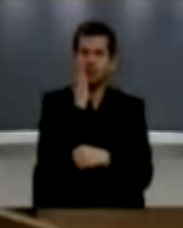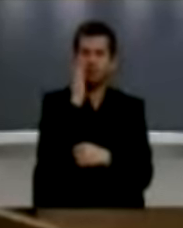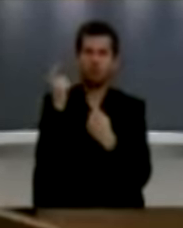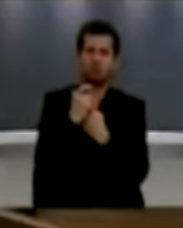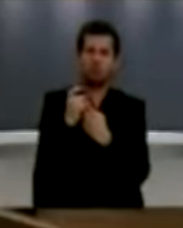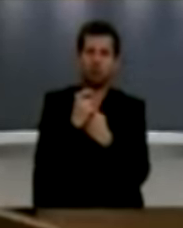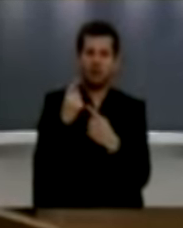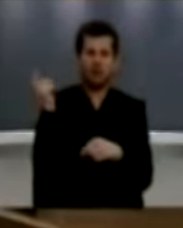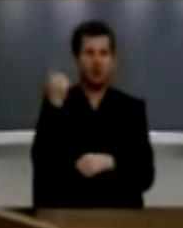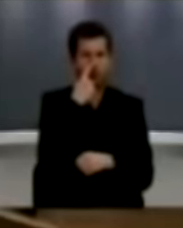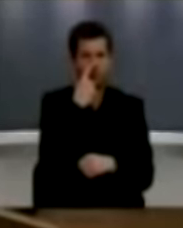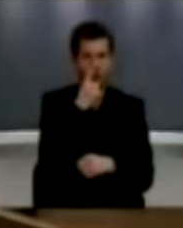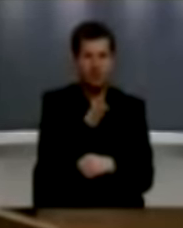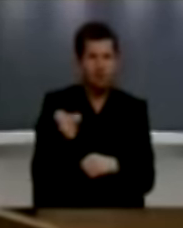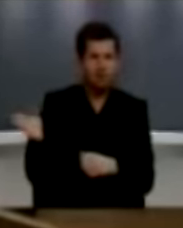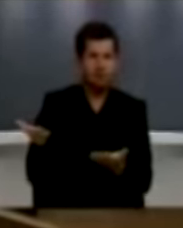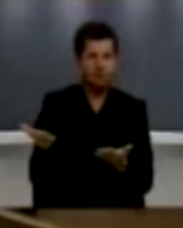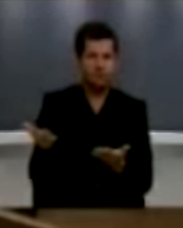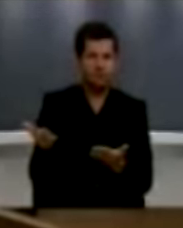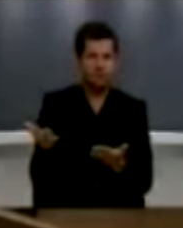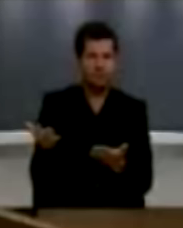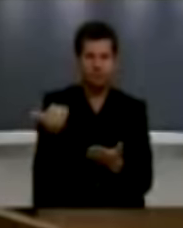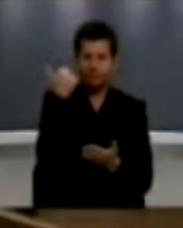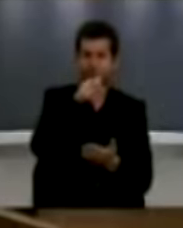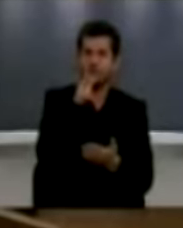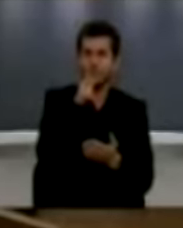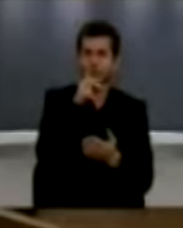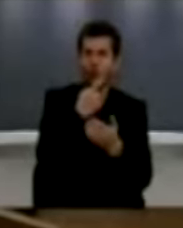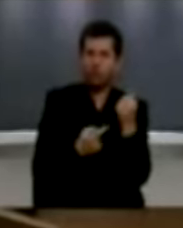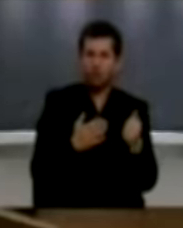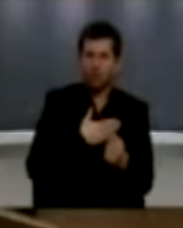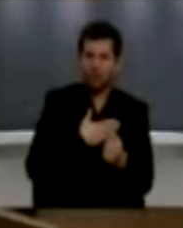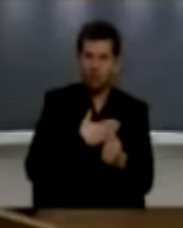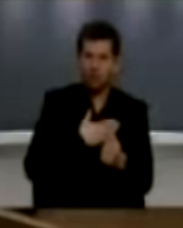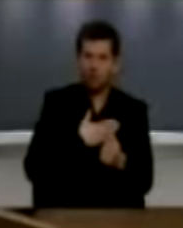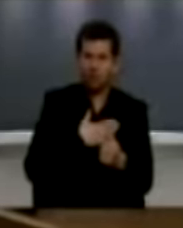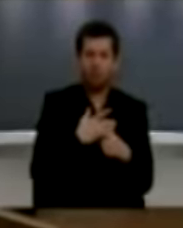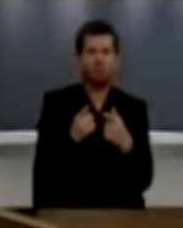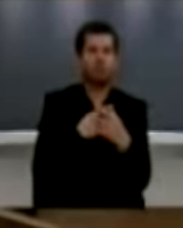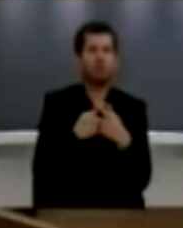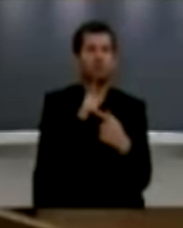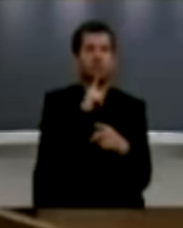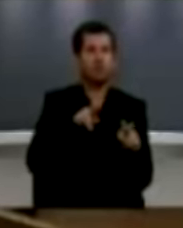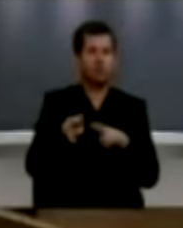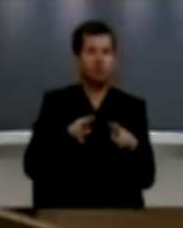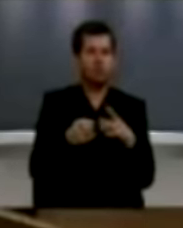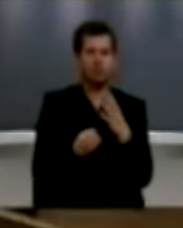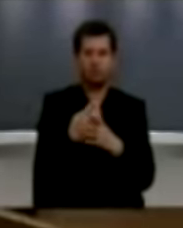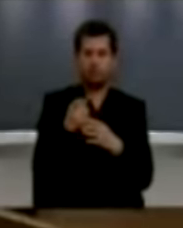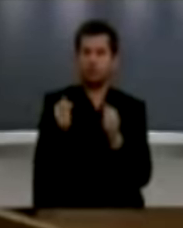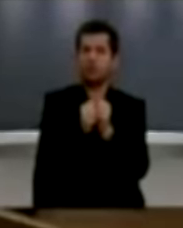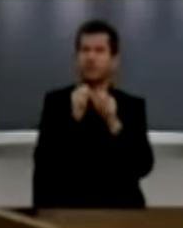Rusi. A në kërcnojnë përshkak dështimeve tona, apo përshkak të dështimit sistemi gjyësor të ndërtuar nga bashkësia